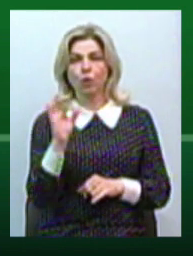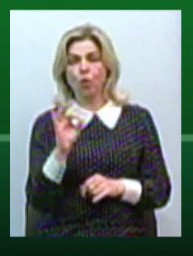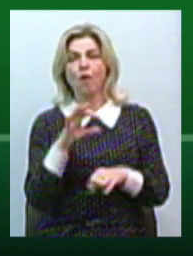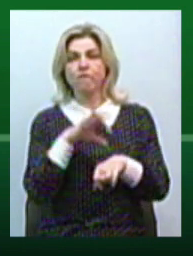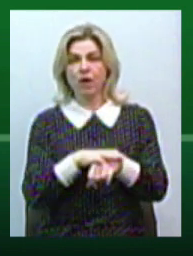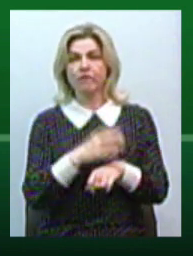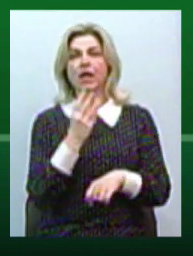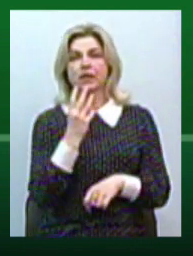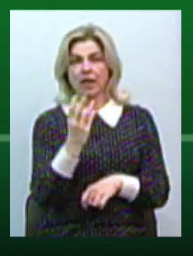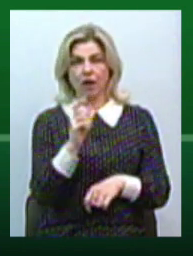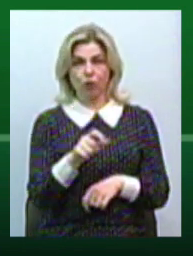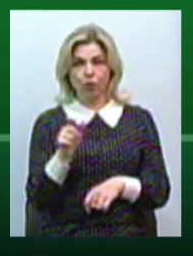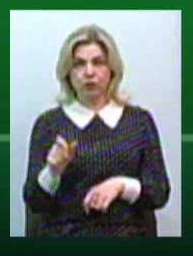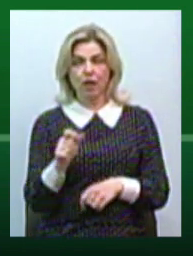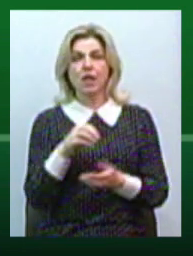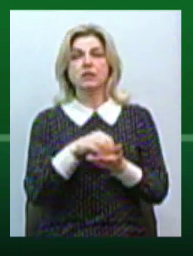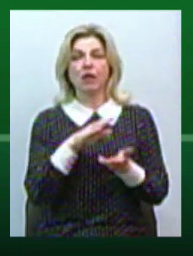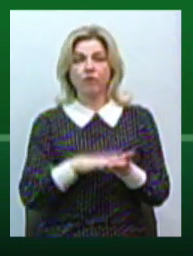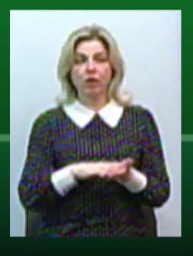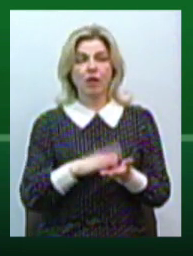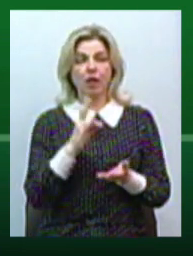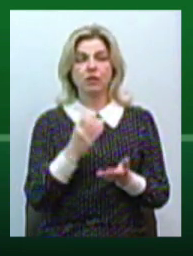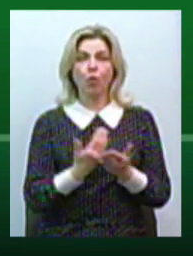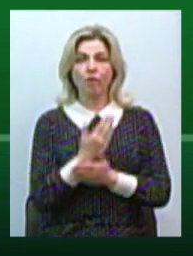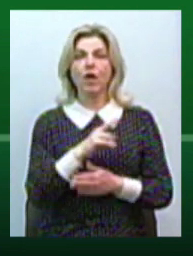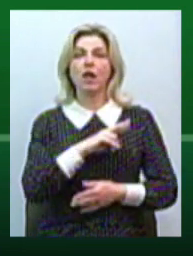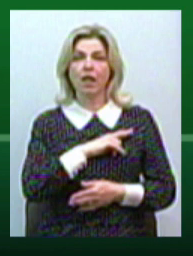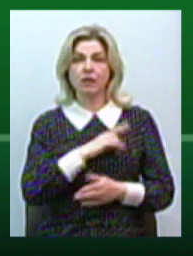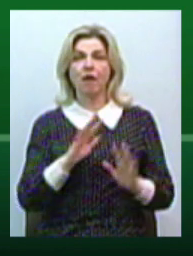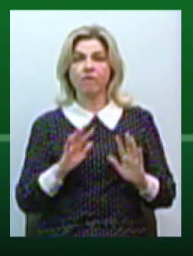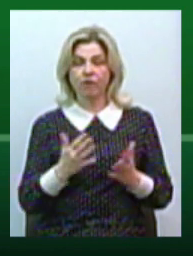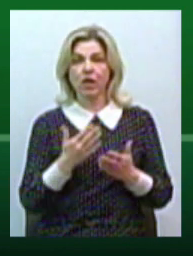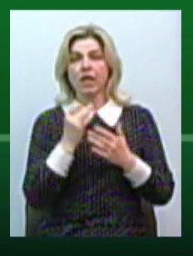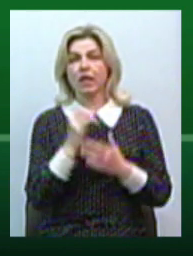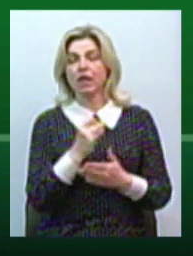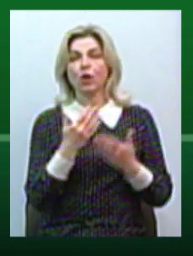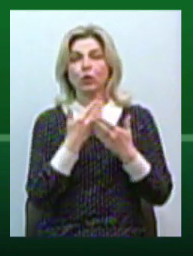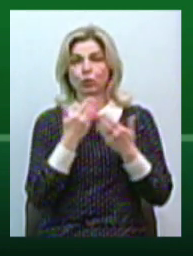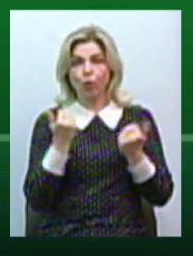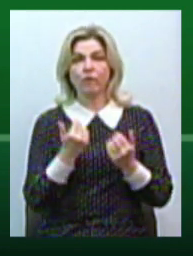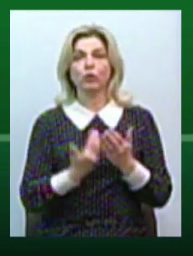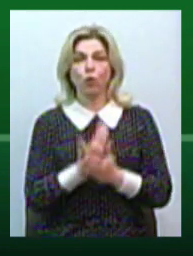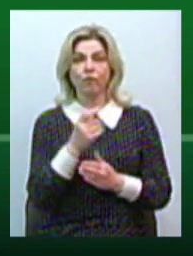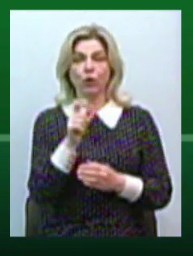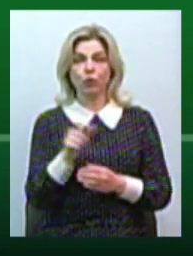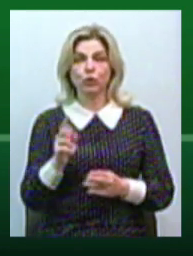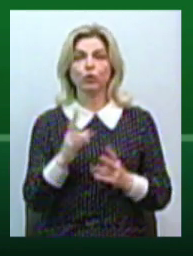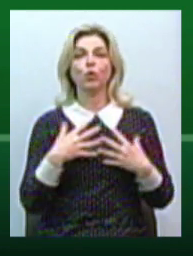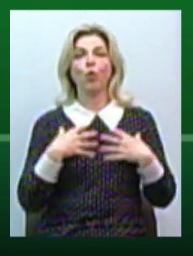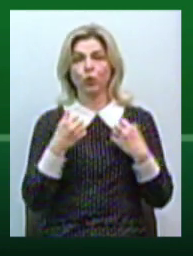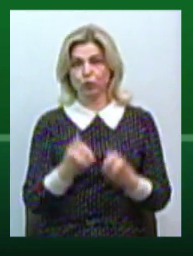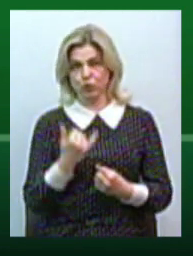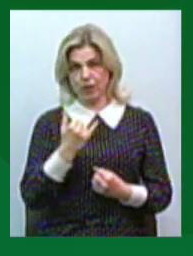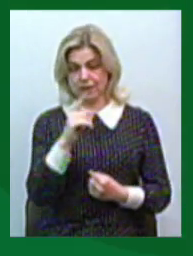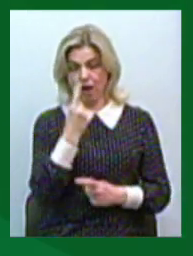нові особи. Не зареєстровано нових летальних випадків, а також нових людей, що одружили. За цю добу у нас немає.